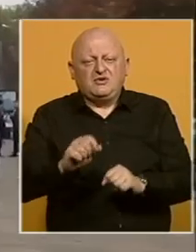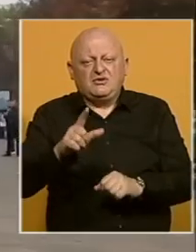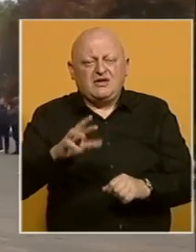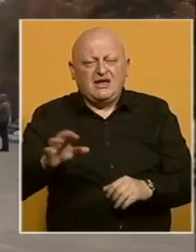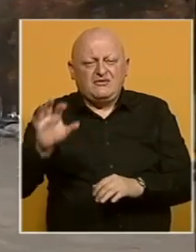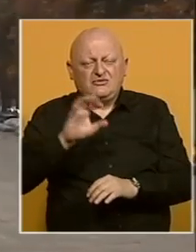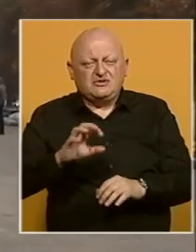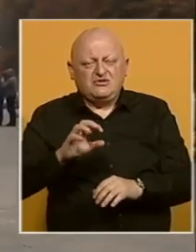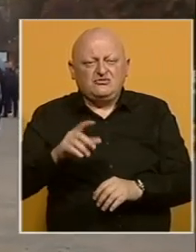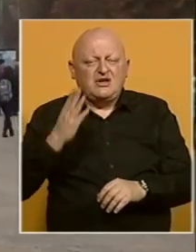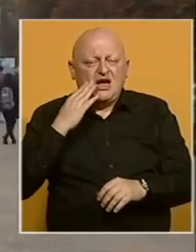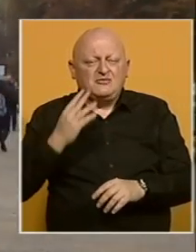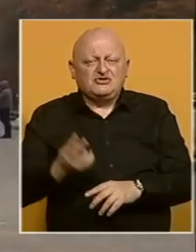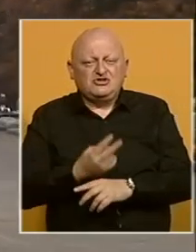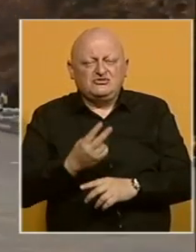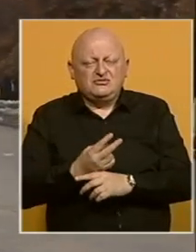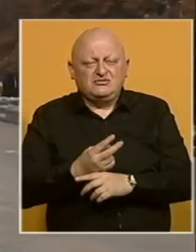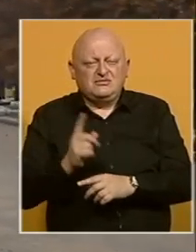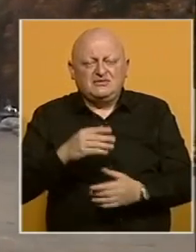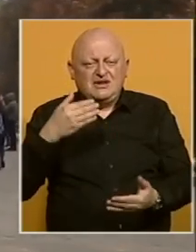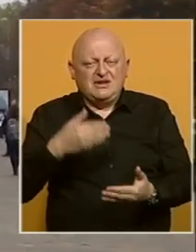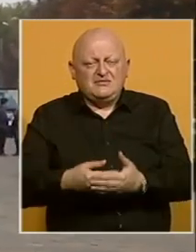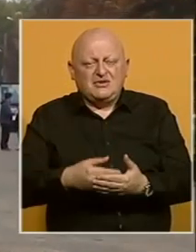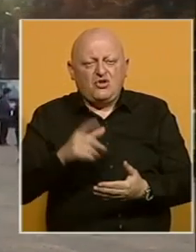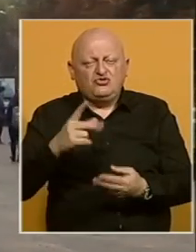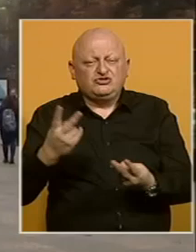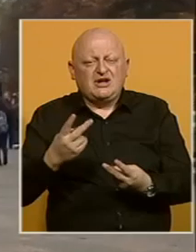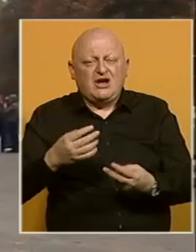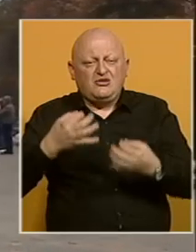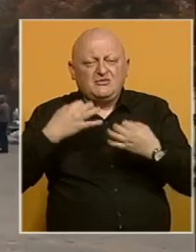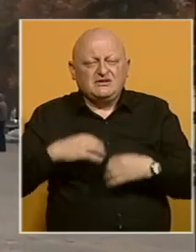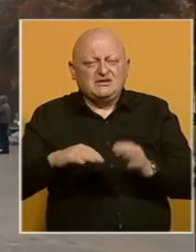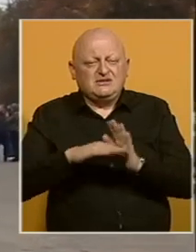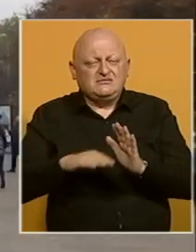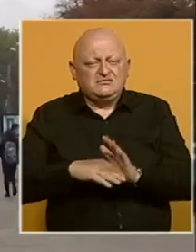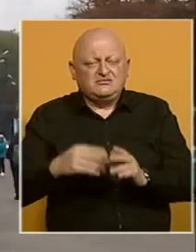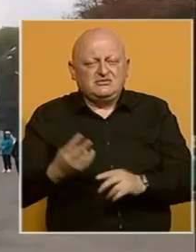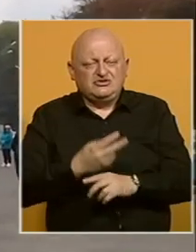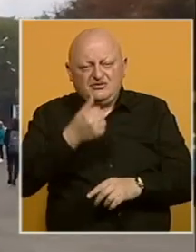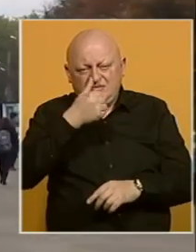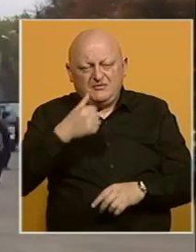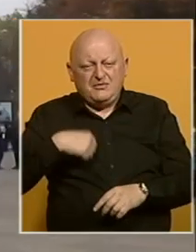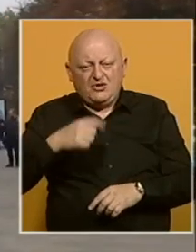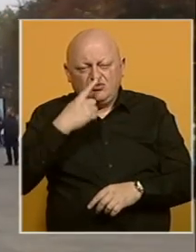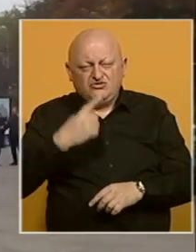Evropska unija i Sjedinjena američke države ne priznaju Lukašenka kao legitimnog predsjednika Bjelorusi.